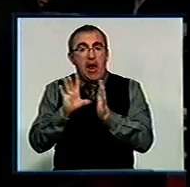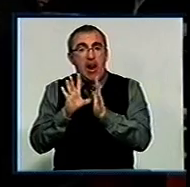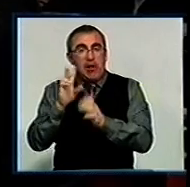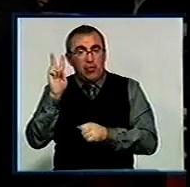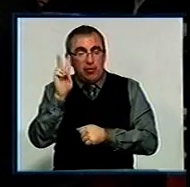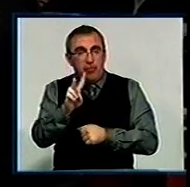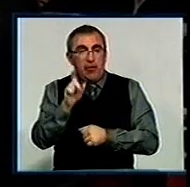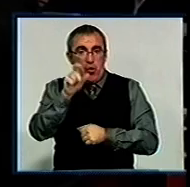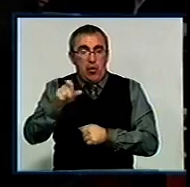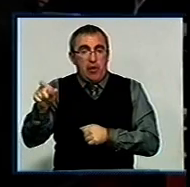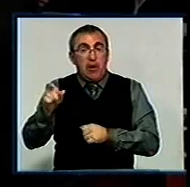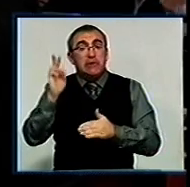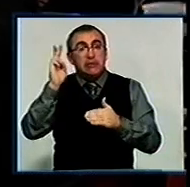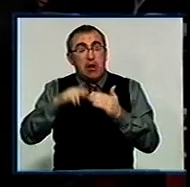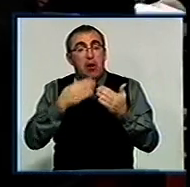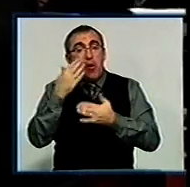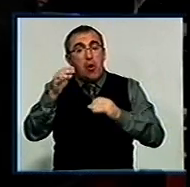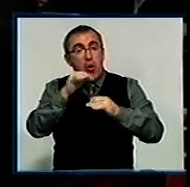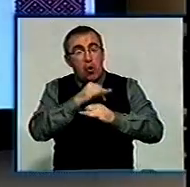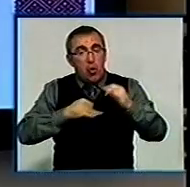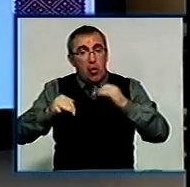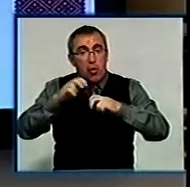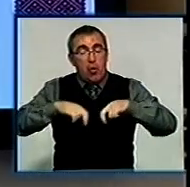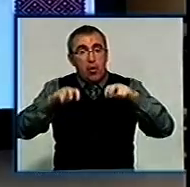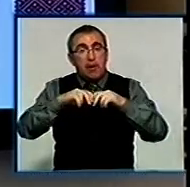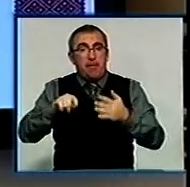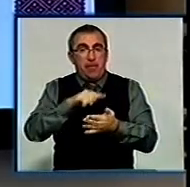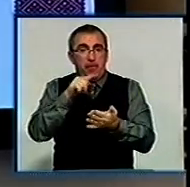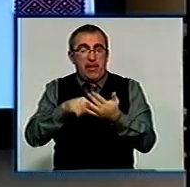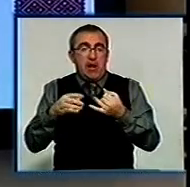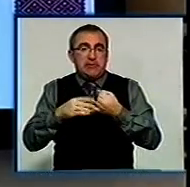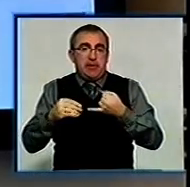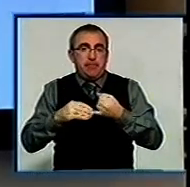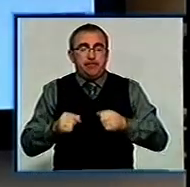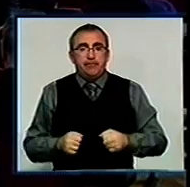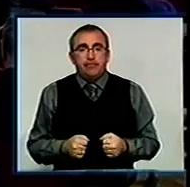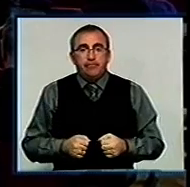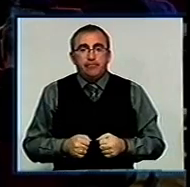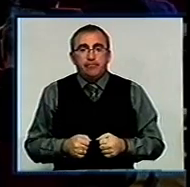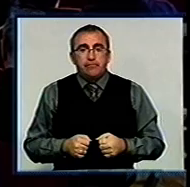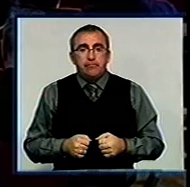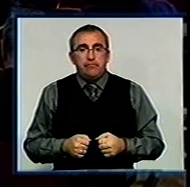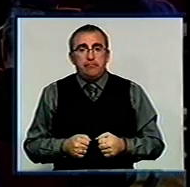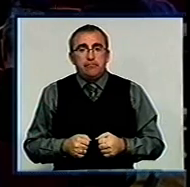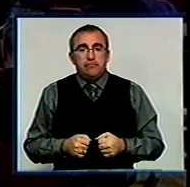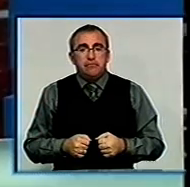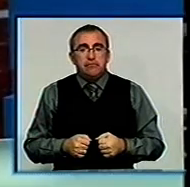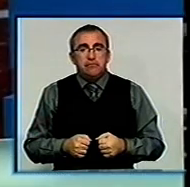громадян. Закінчили засідання розглядом земельних питань. Їх ухвалювали без обговорення. Яна Семенюк, Анатолій Басистий. День за днем.